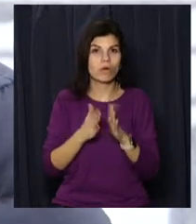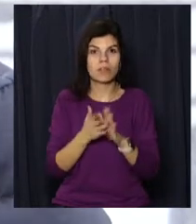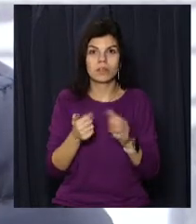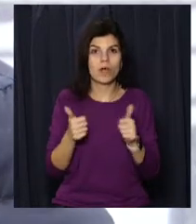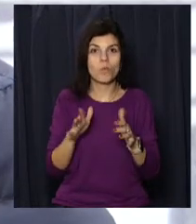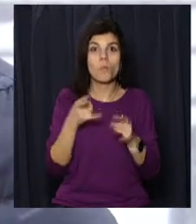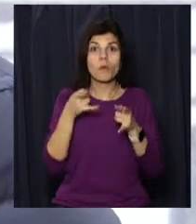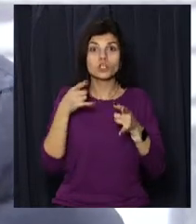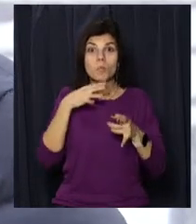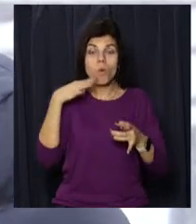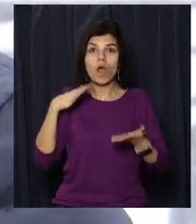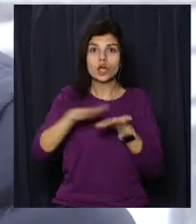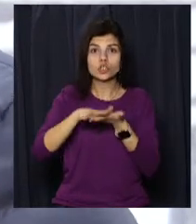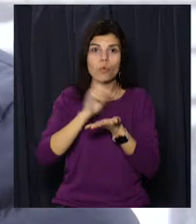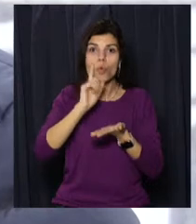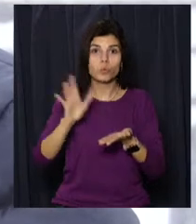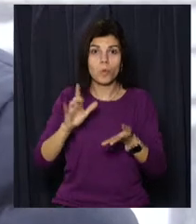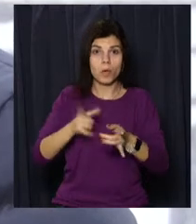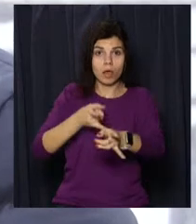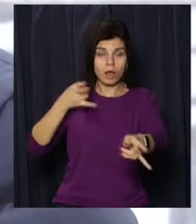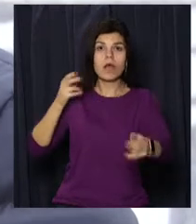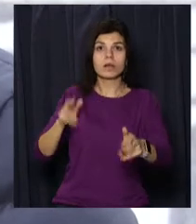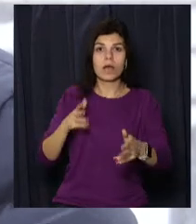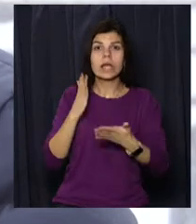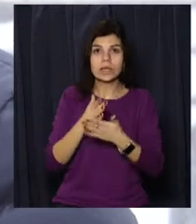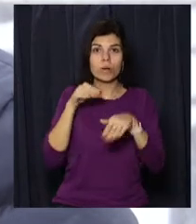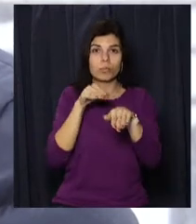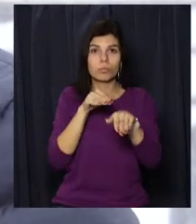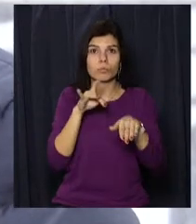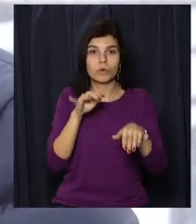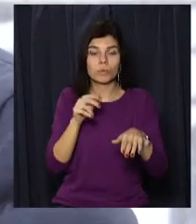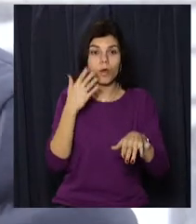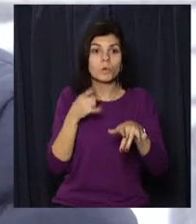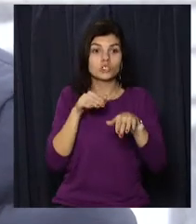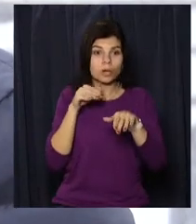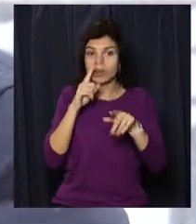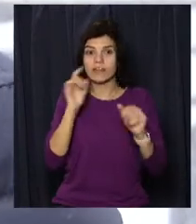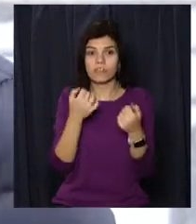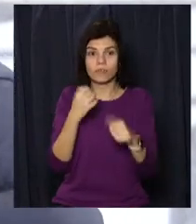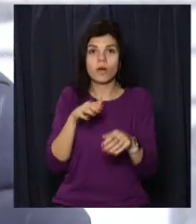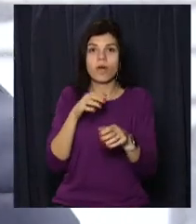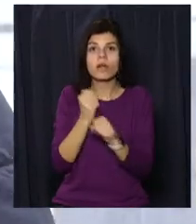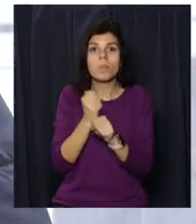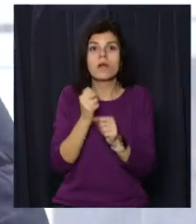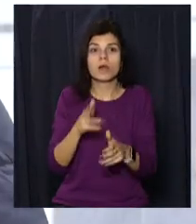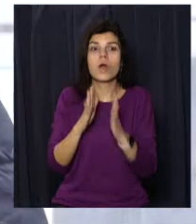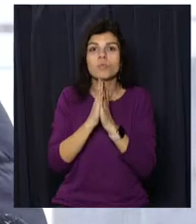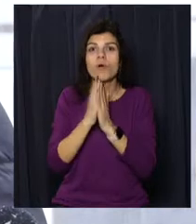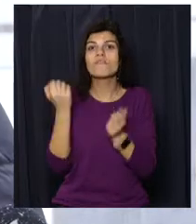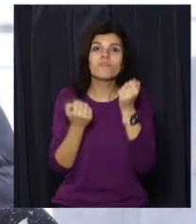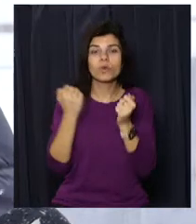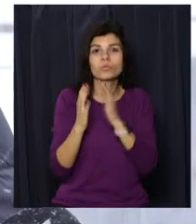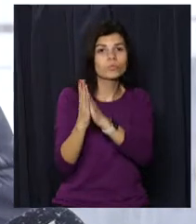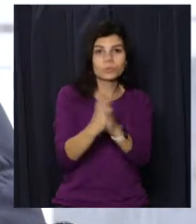тому що багато машин на дорогах міста і є пробки. А коли стоять машини, неможливо виконувати. Рухання до